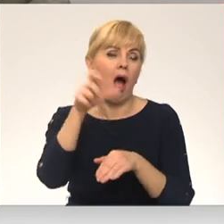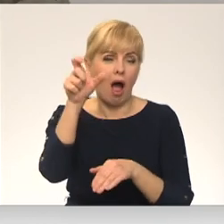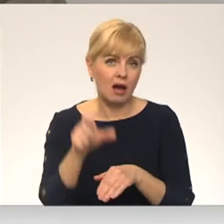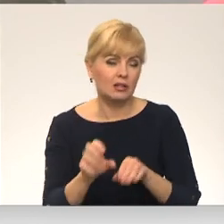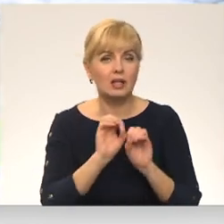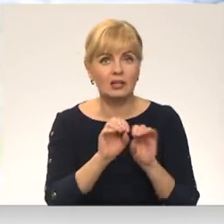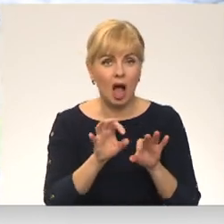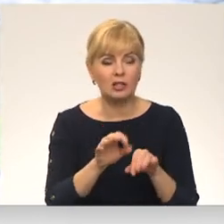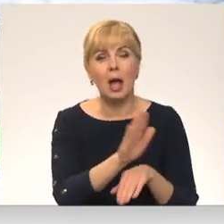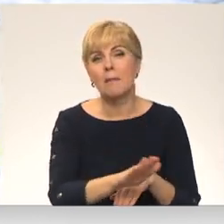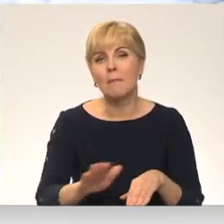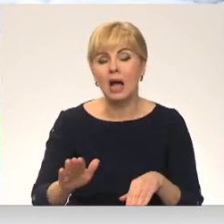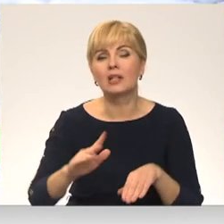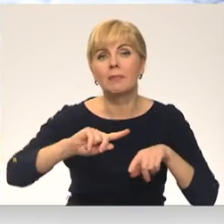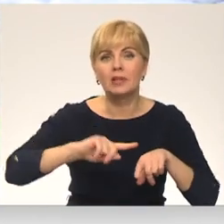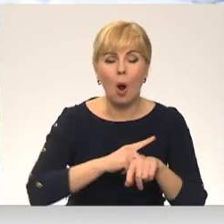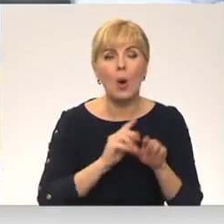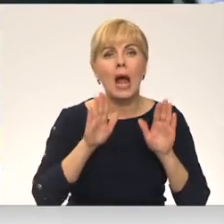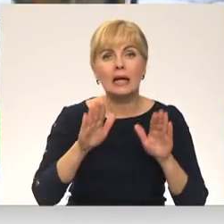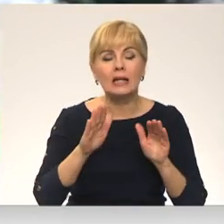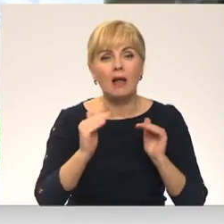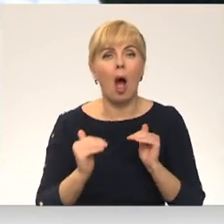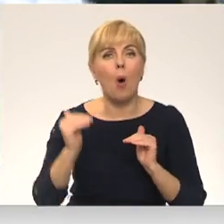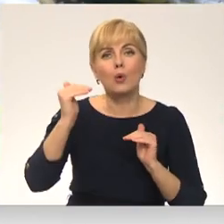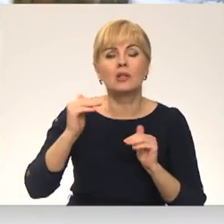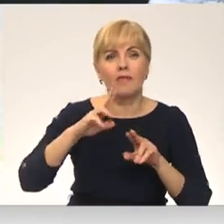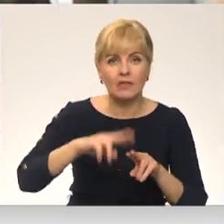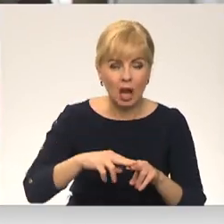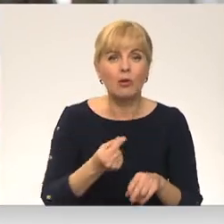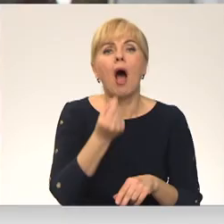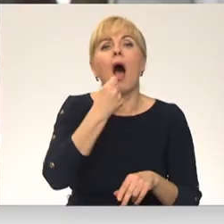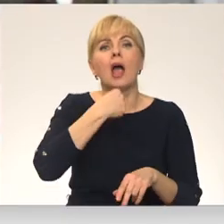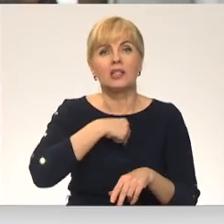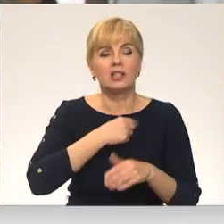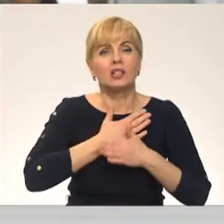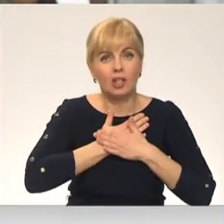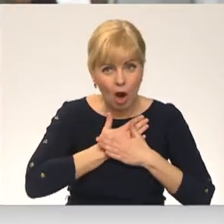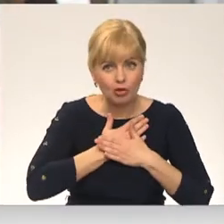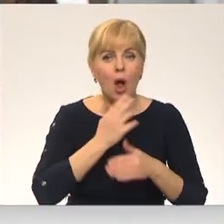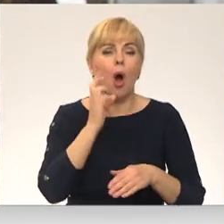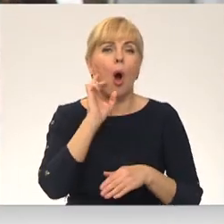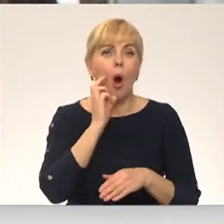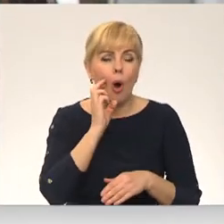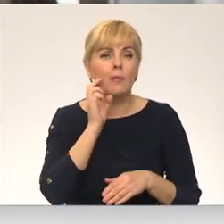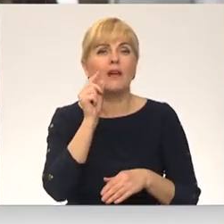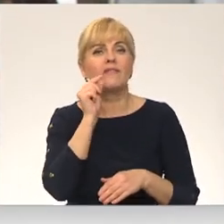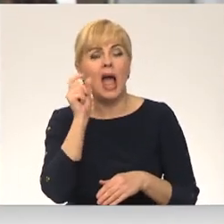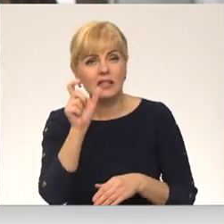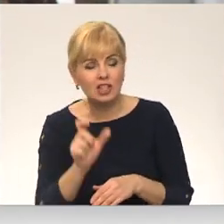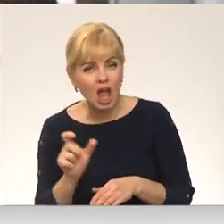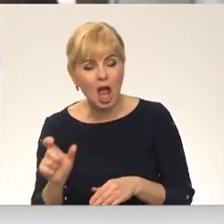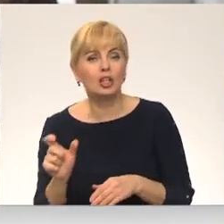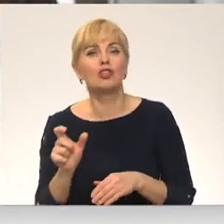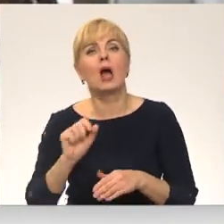maziem bērniem biežākās traumas ir kritieni no augstām vietām un aizrīšanās. Un runājam ar omītēm, ar opīšiem, ar draugiem, kur